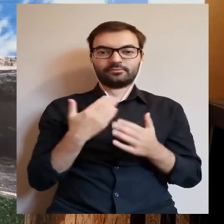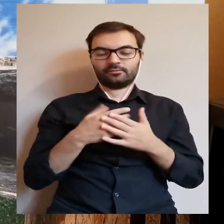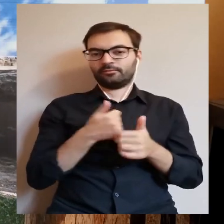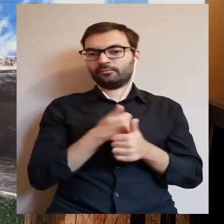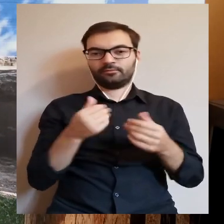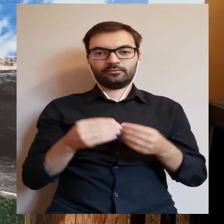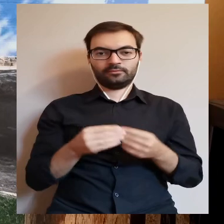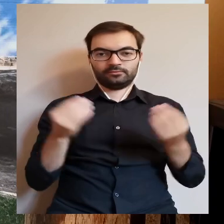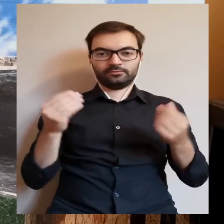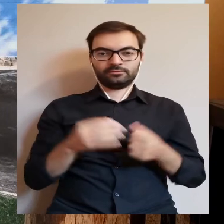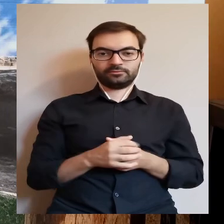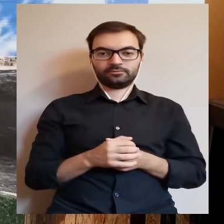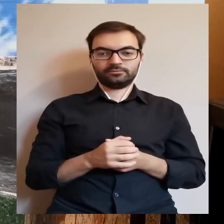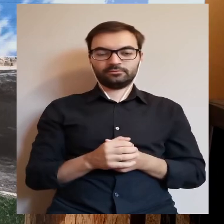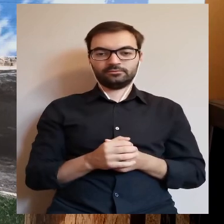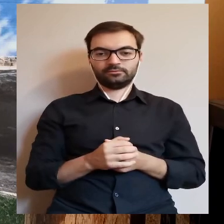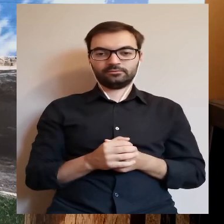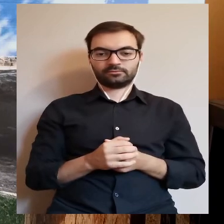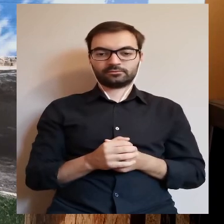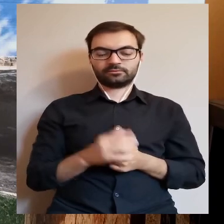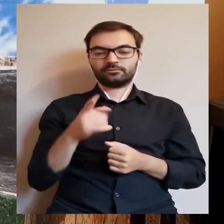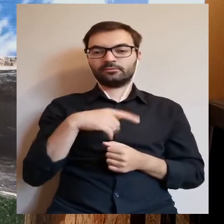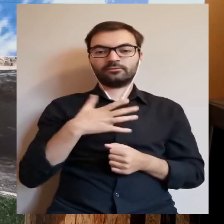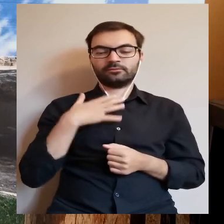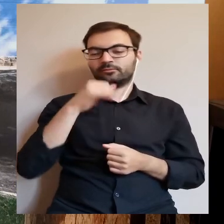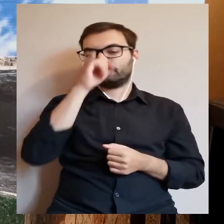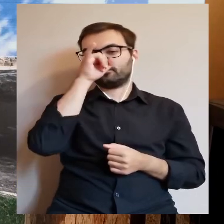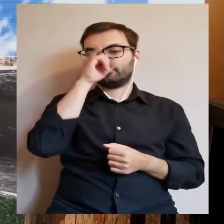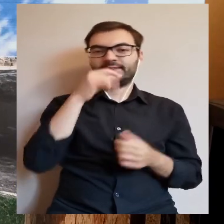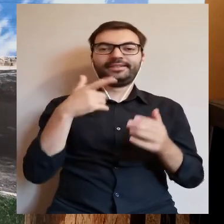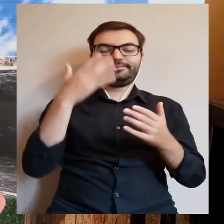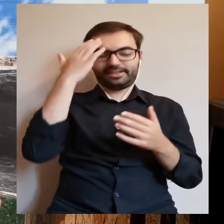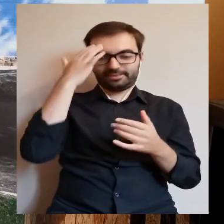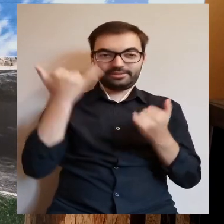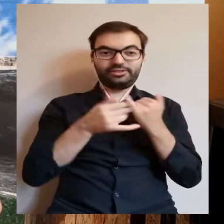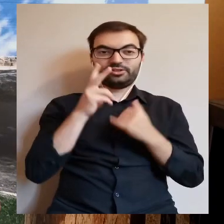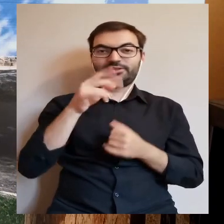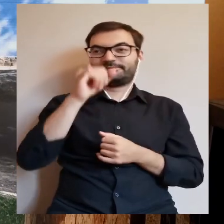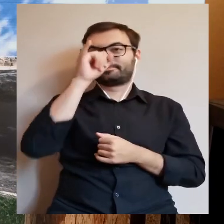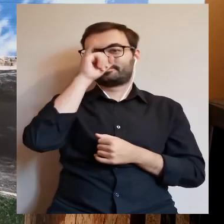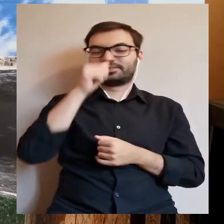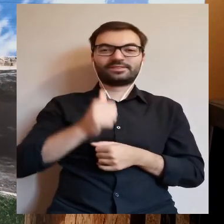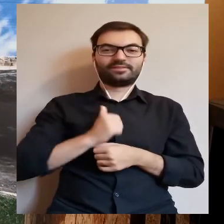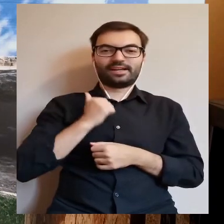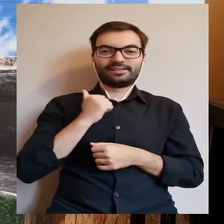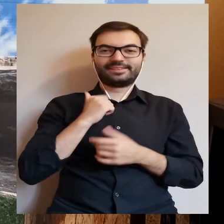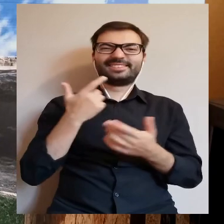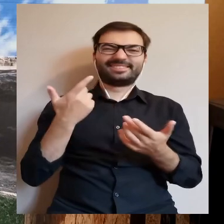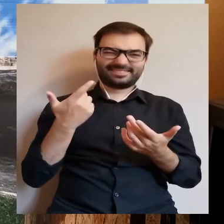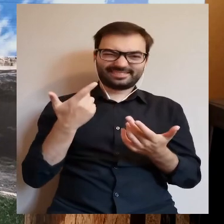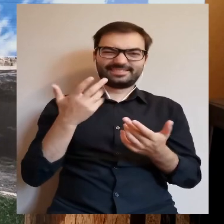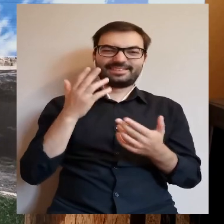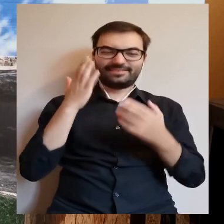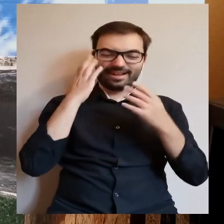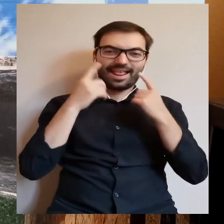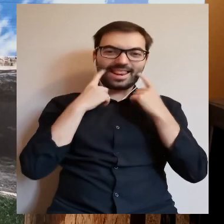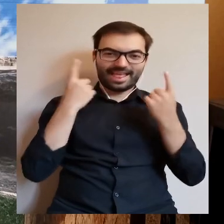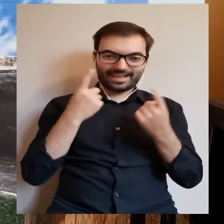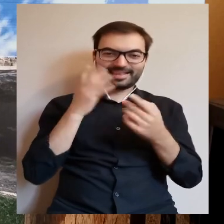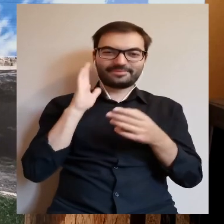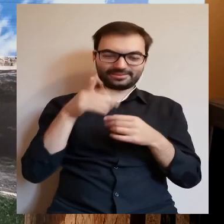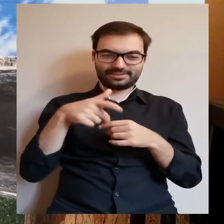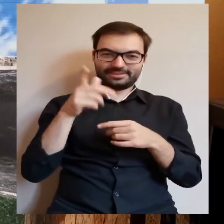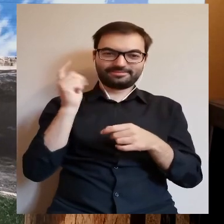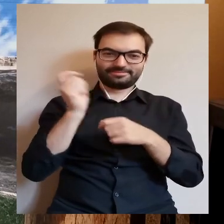świetnie się rozwijała. Poczuli się lepsi, a to w każdej legendzie jest dobry powód, żeby